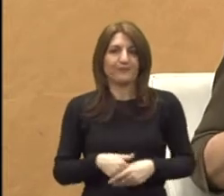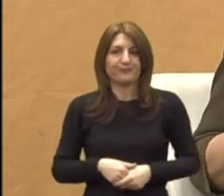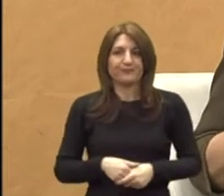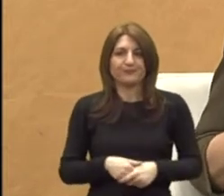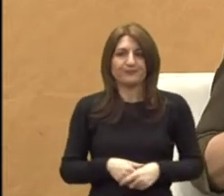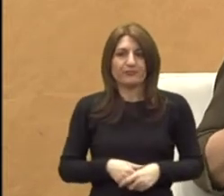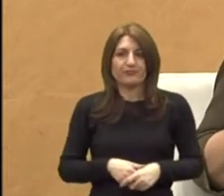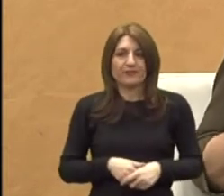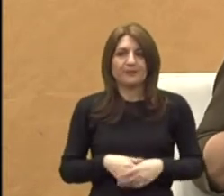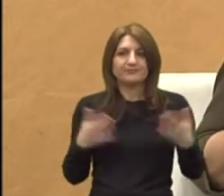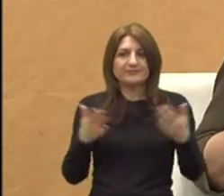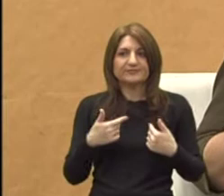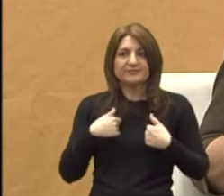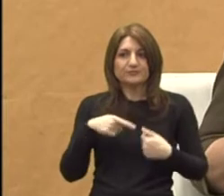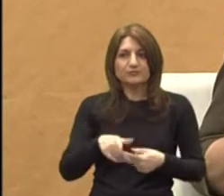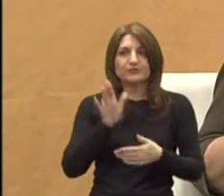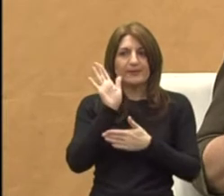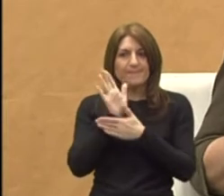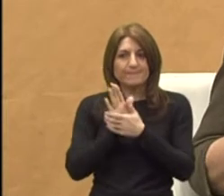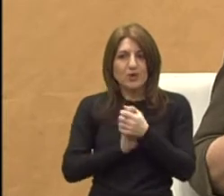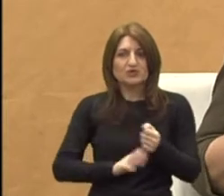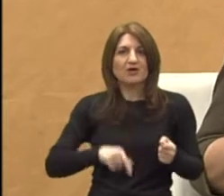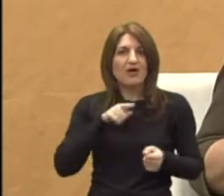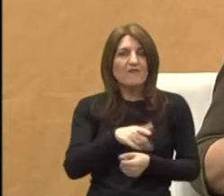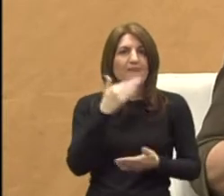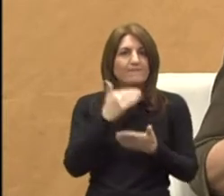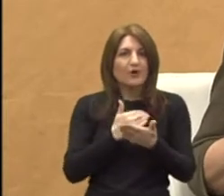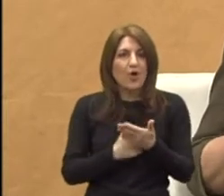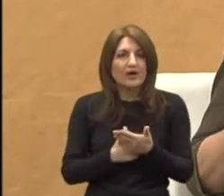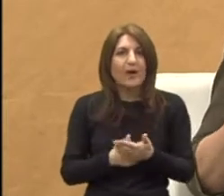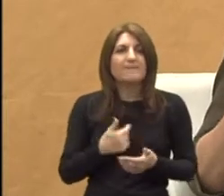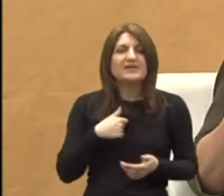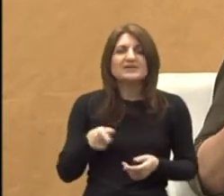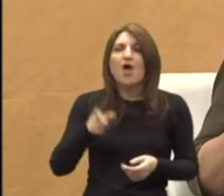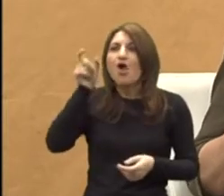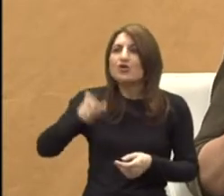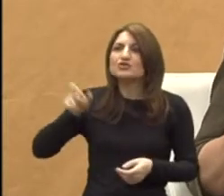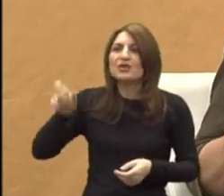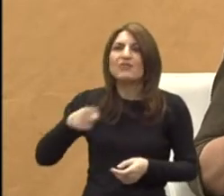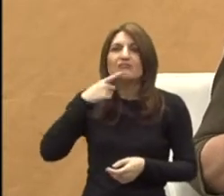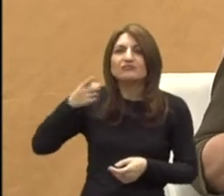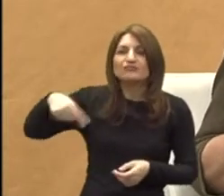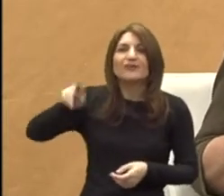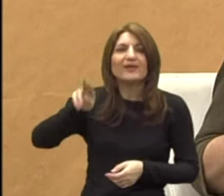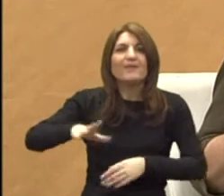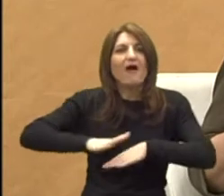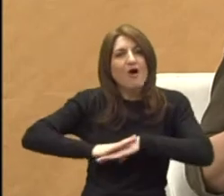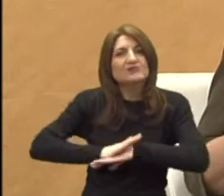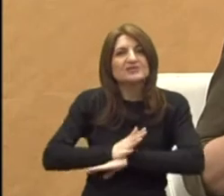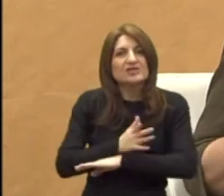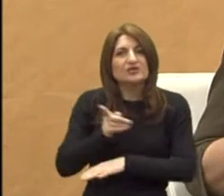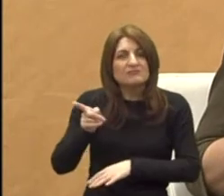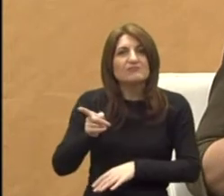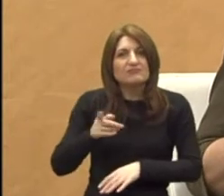Tako da kad smo kretali s tim programom, kretali smo od osoba koje su bile senzibilizirane da bi